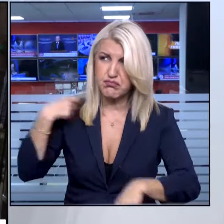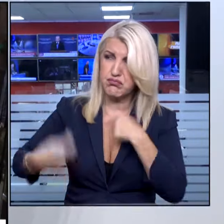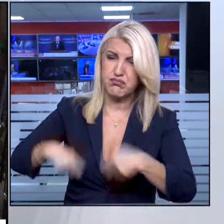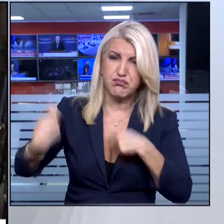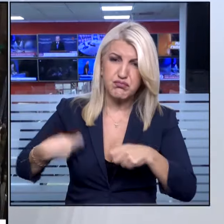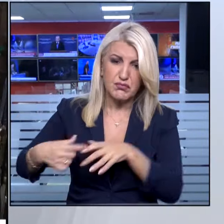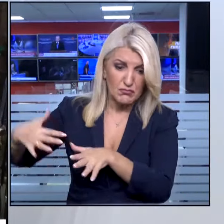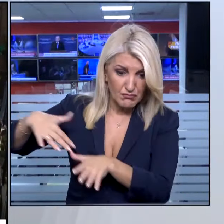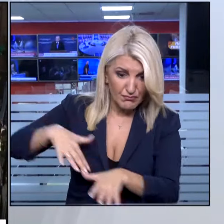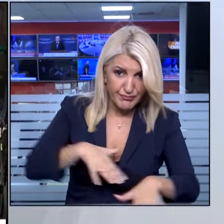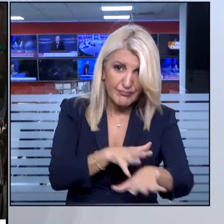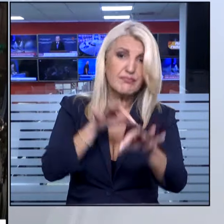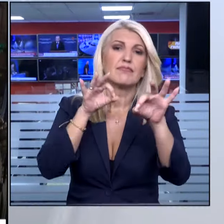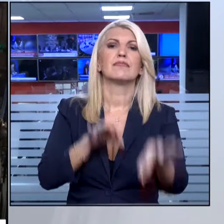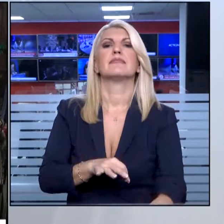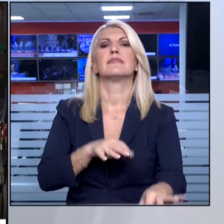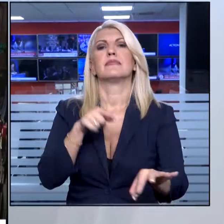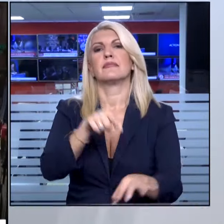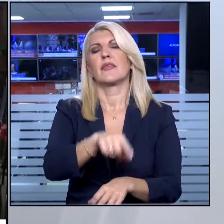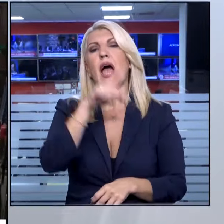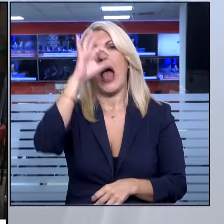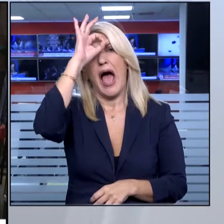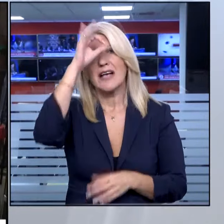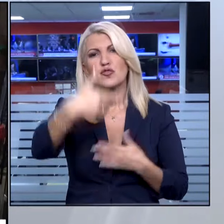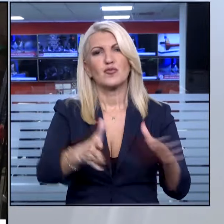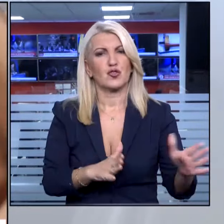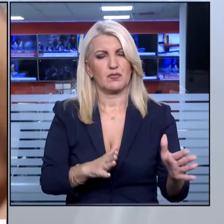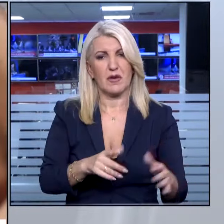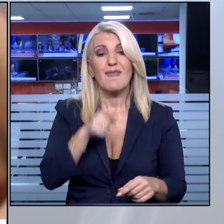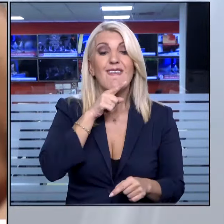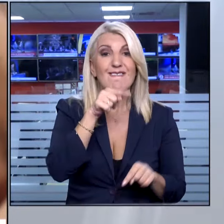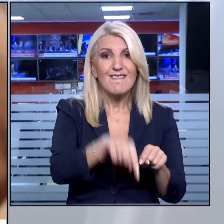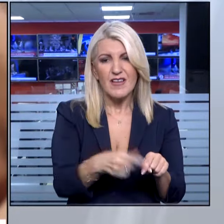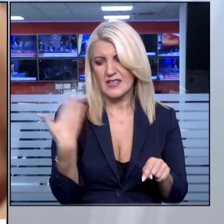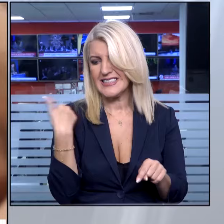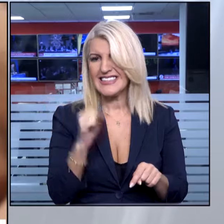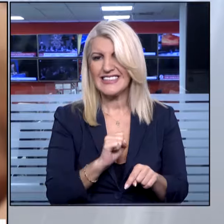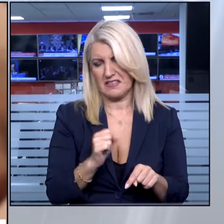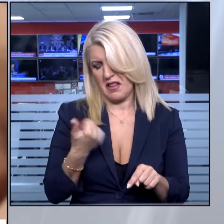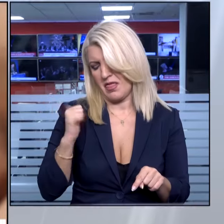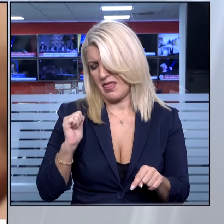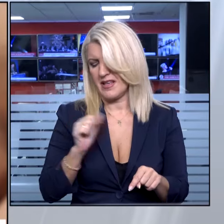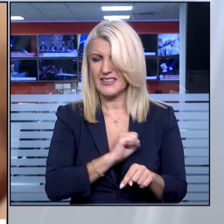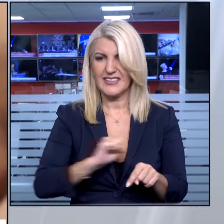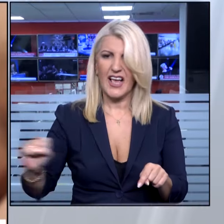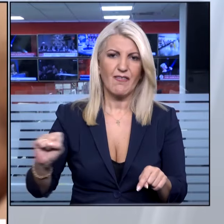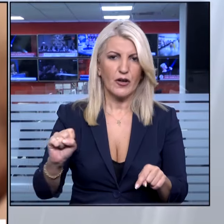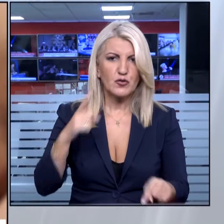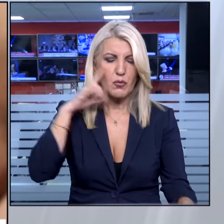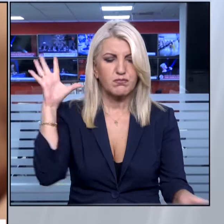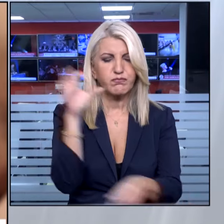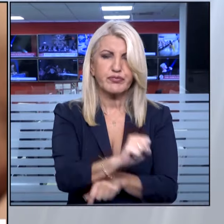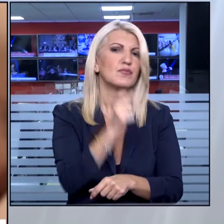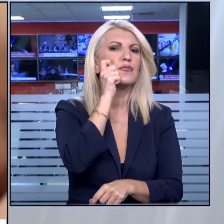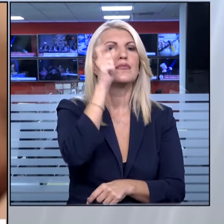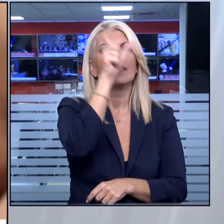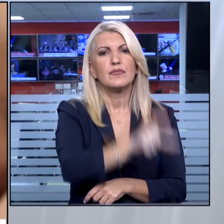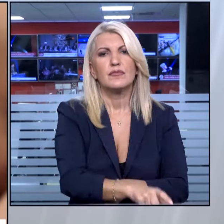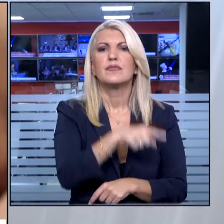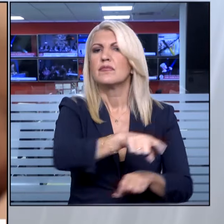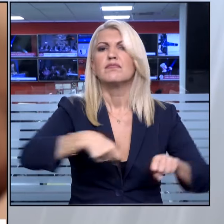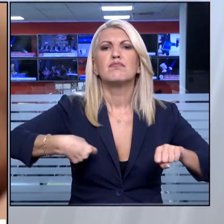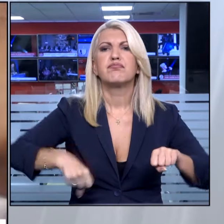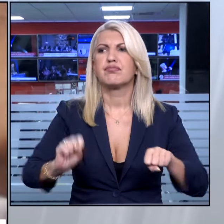Παντελεήμωνα. Εκεί όπου το περασμένο Σάββατο εντοπίστηκε νεκρός ο 38χρονος διανομέας Μοχάμεν Τασίκ από το Πακιστάν.